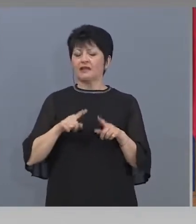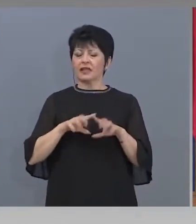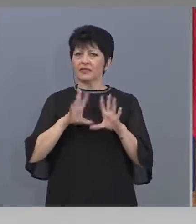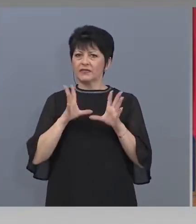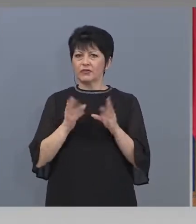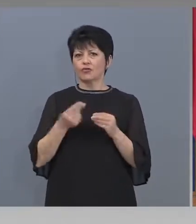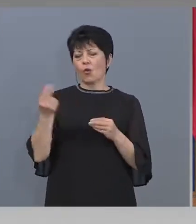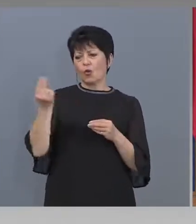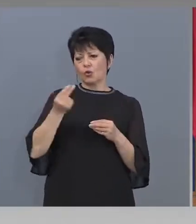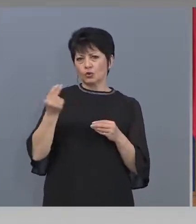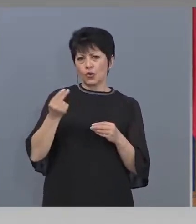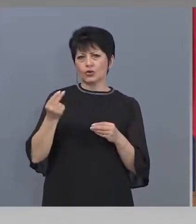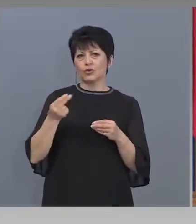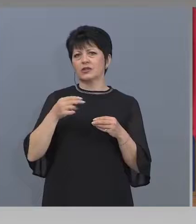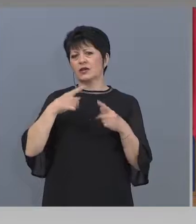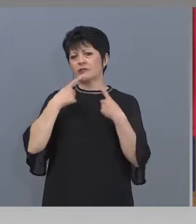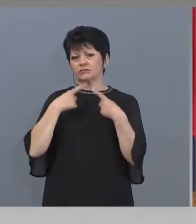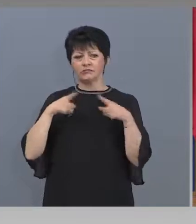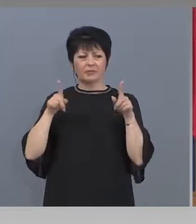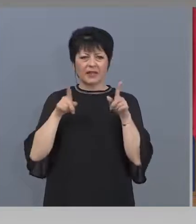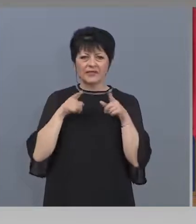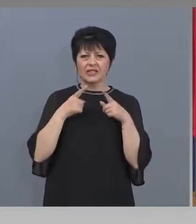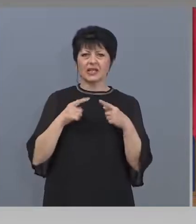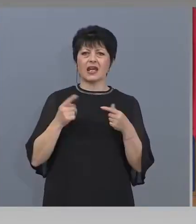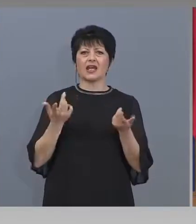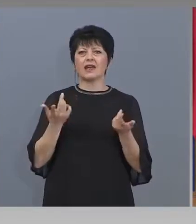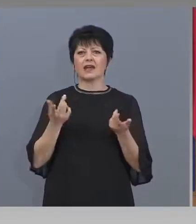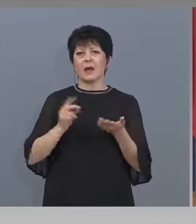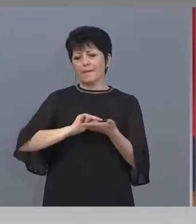писатели, поети, музиканти, певци,